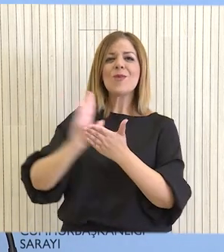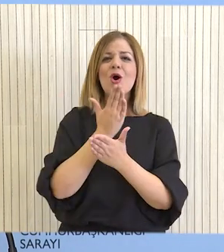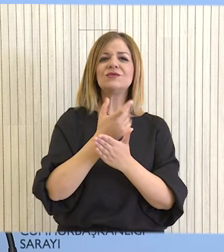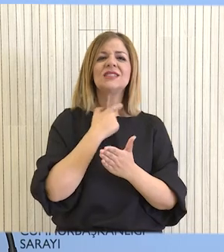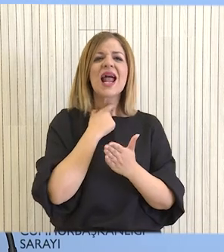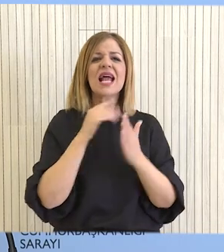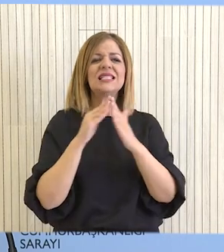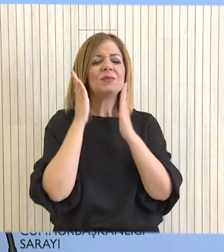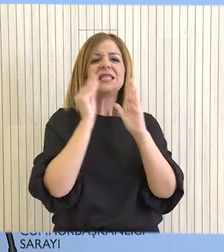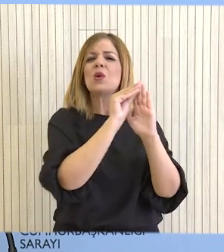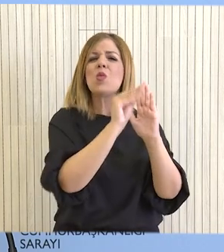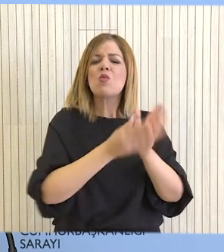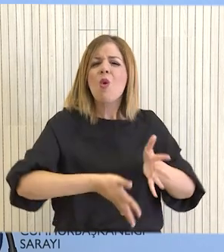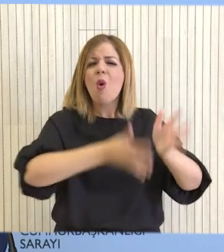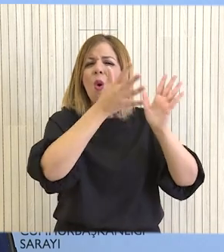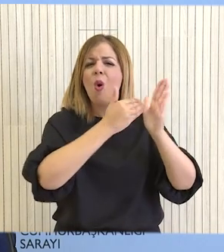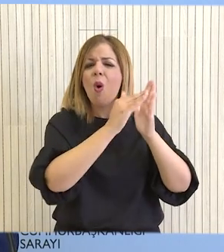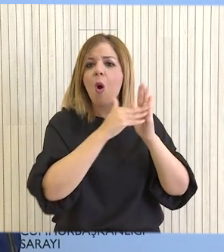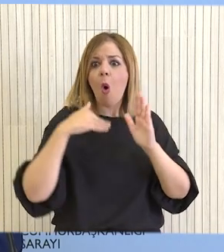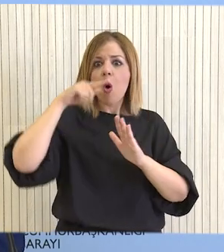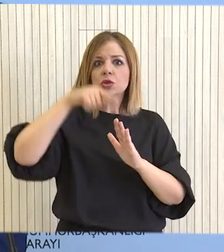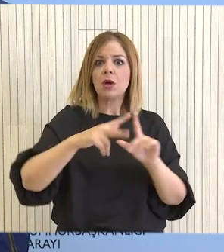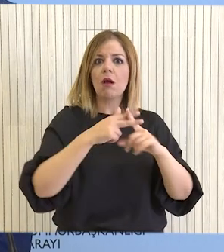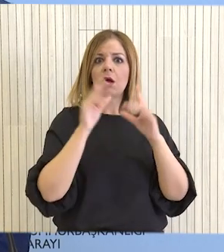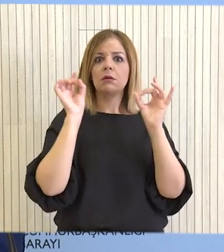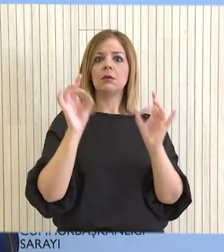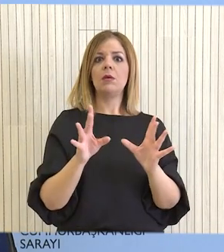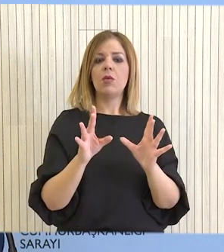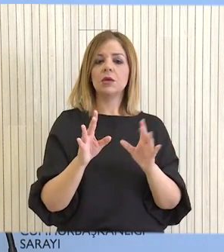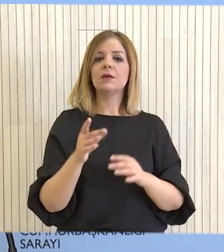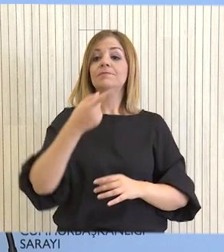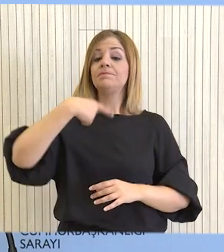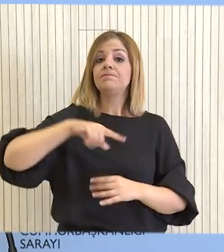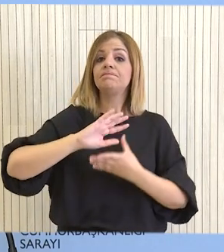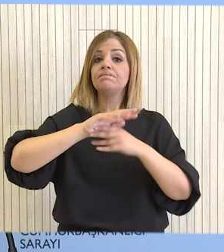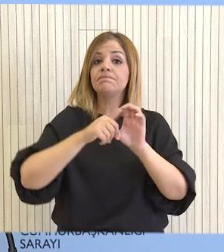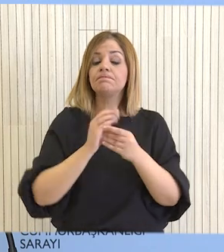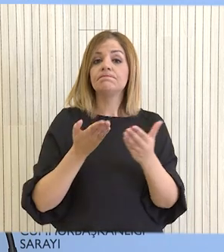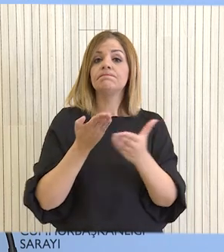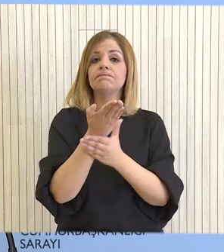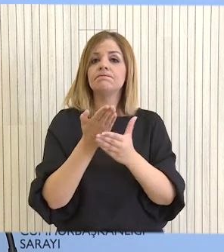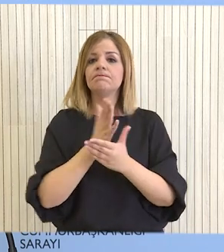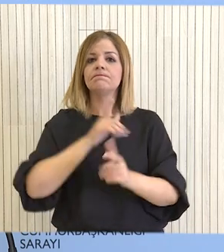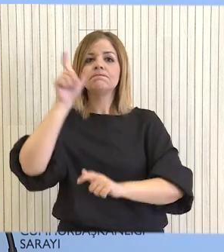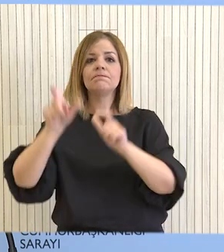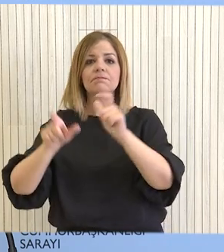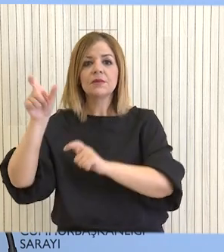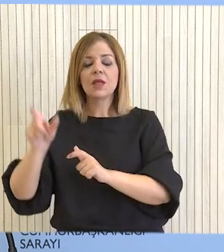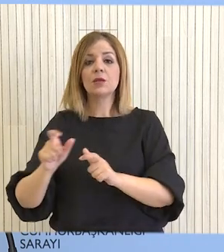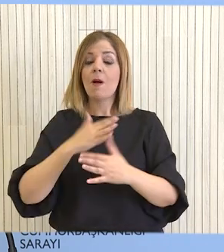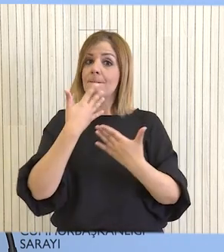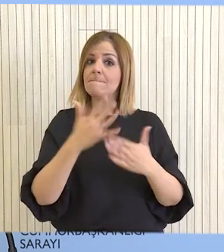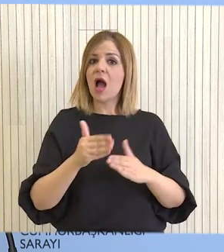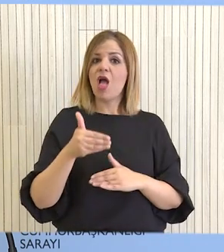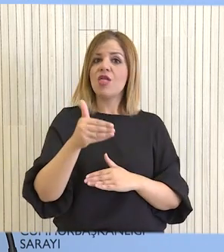ανάγκη μαζικής στέγασης των εκτοπισθέντων μετά την εισβολή. Βάσει του ενδιαφέροντος συμμετοχής που έχει εκδηλωθεί μέχρι στιγμής, έχουν